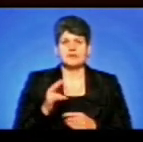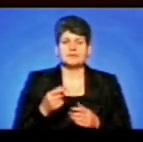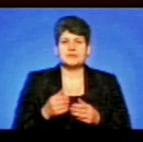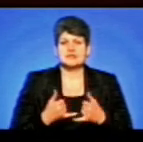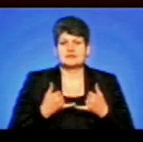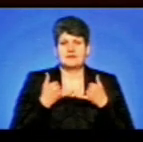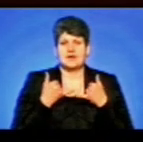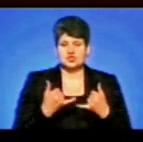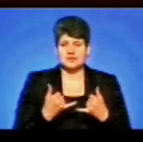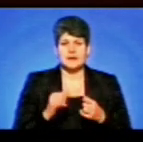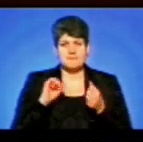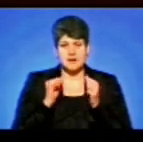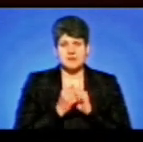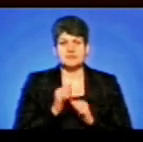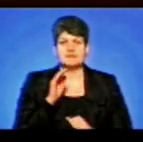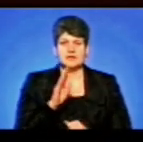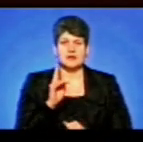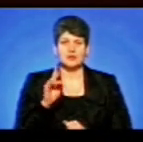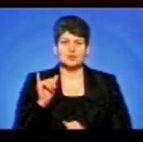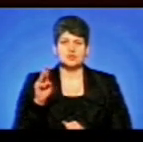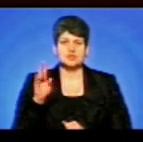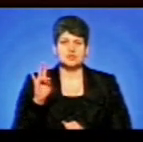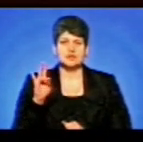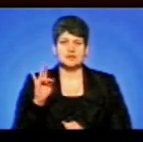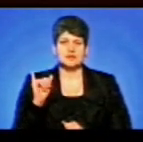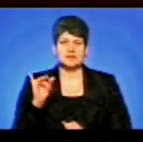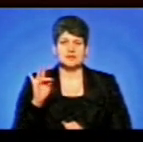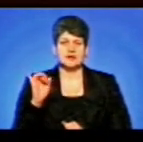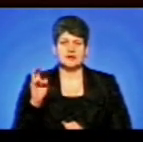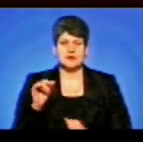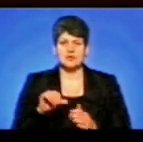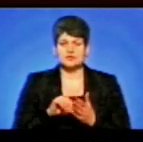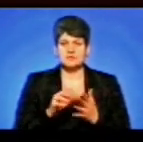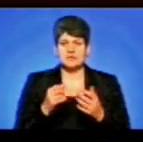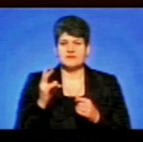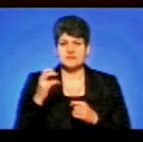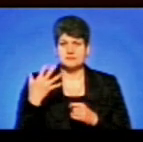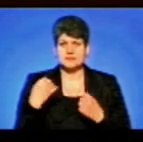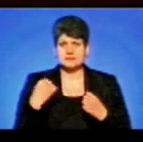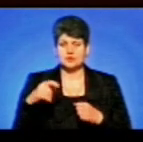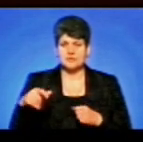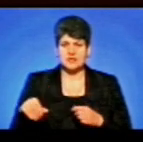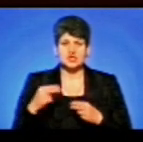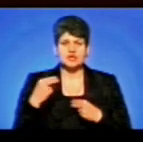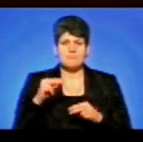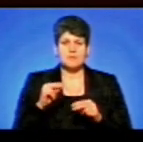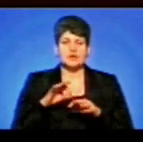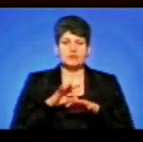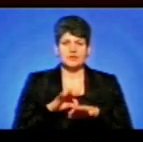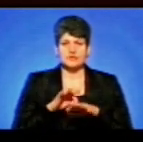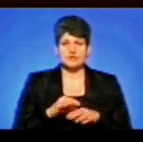присвячений пам'яті Віталія Кушнірика. Участь беруть майже 250 спортсменів. Чемпіонат проходить у